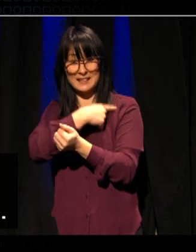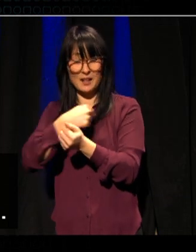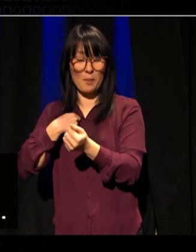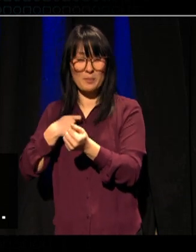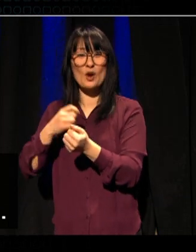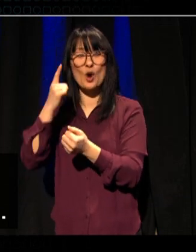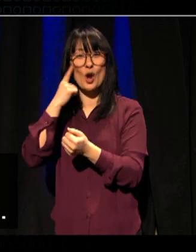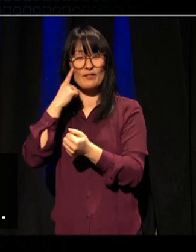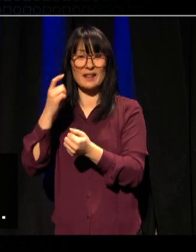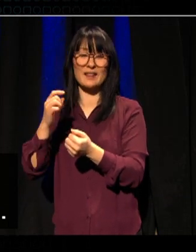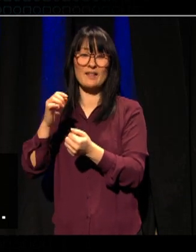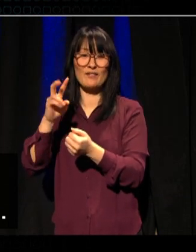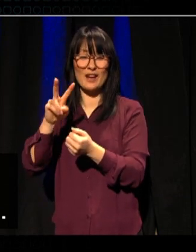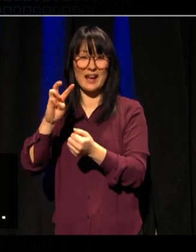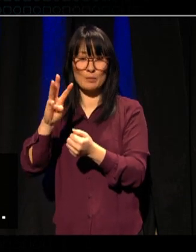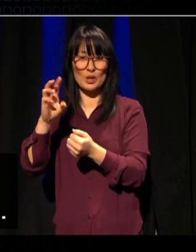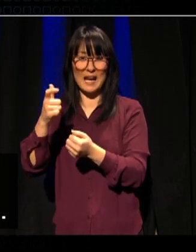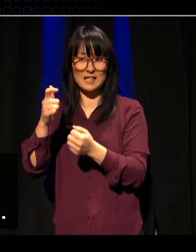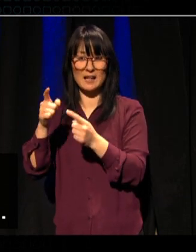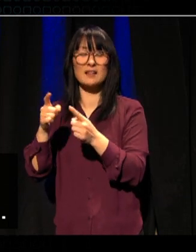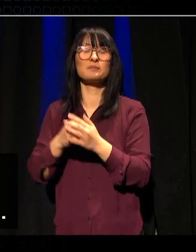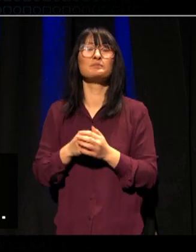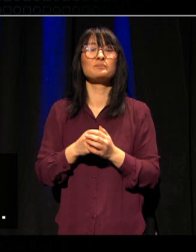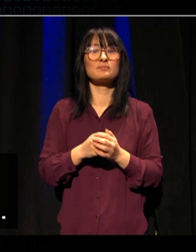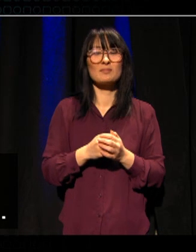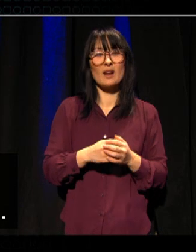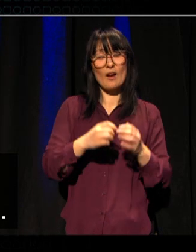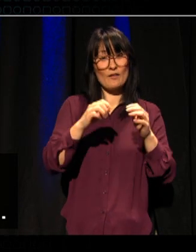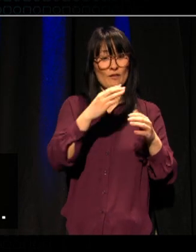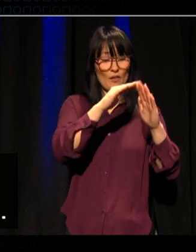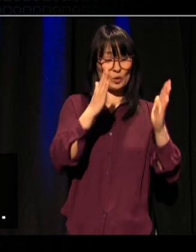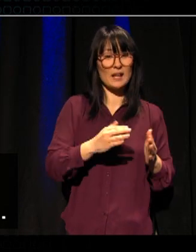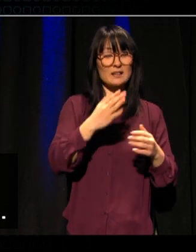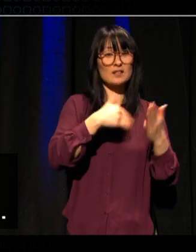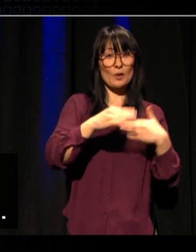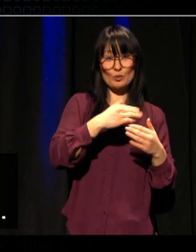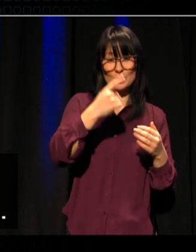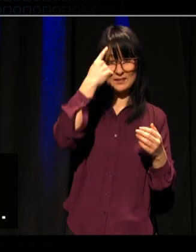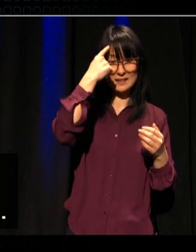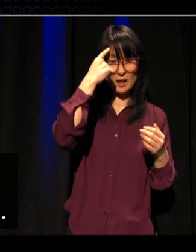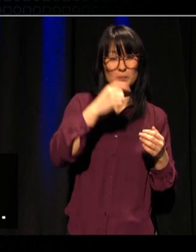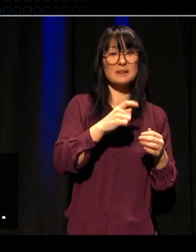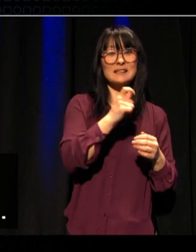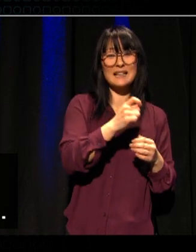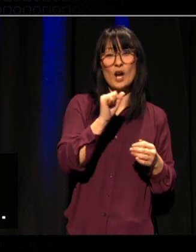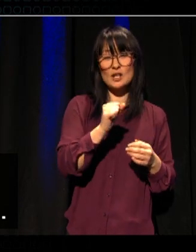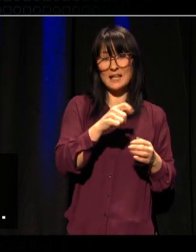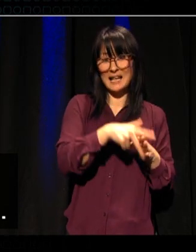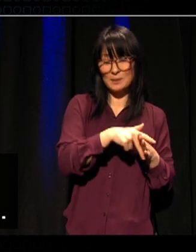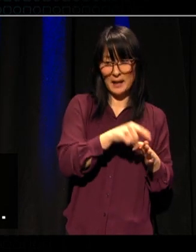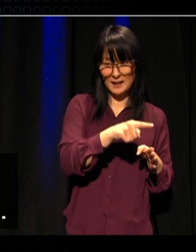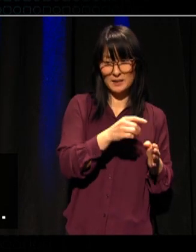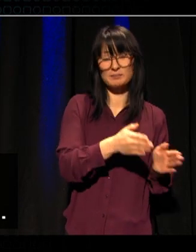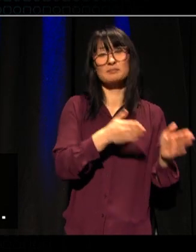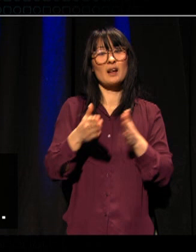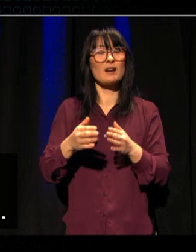Veiby Gregersen Fakultet for samfunns og utdanningsvitenskap Tine Arntsen Hetsbekk Fakultet